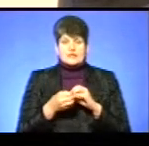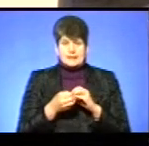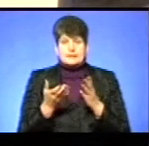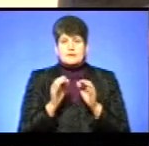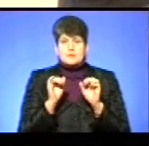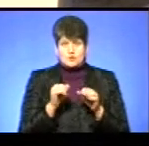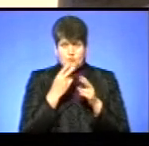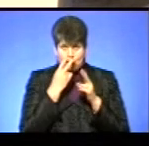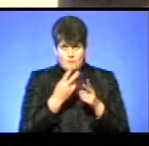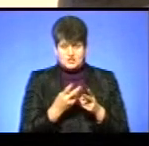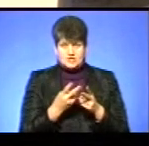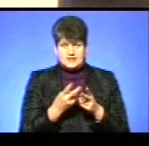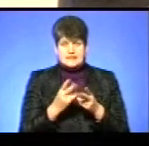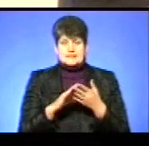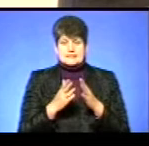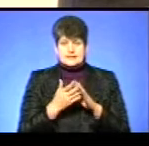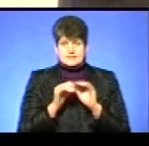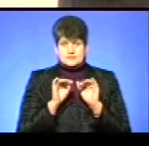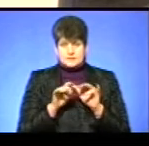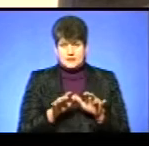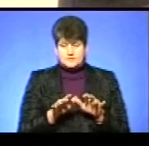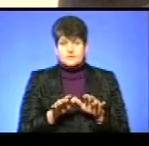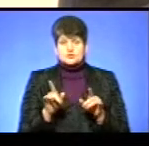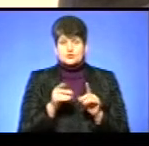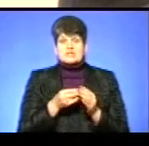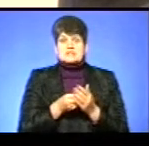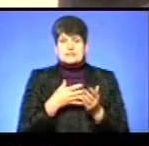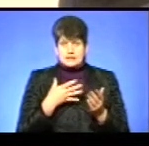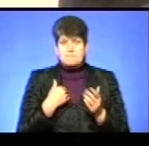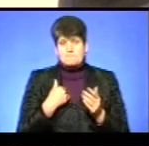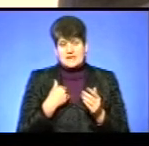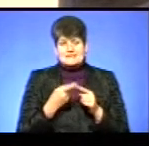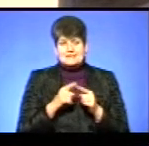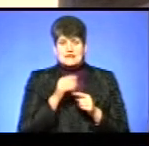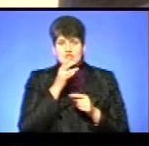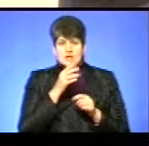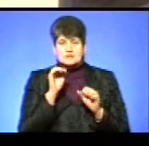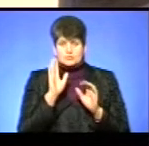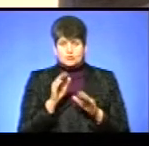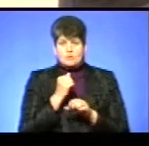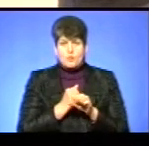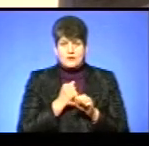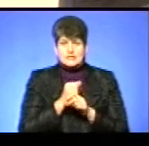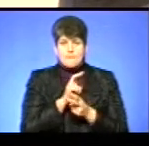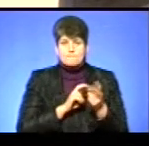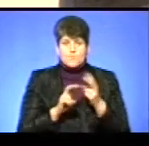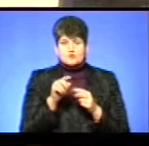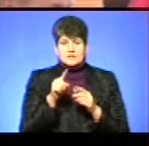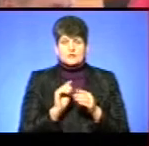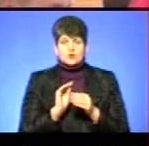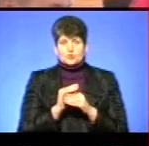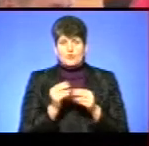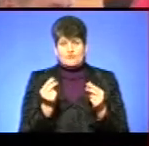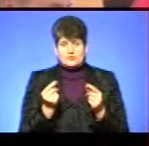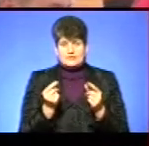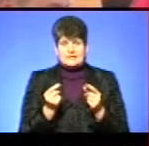зможемо побачити реальний стан речей щодо тарифу. Отже, ми за цей час будемо працювати над пошуком тих додаткових коштів.